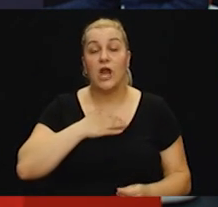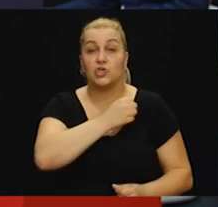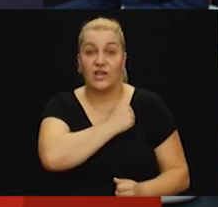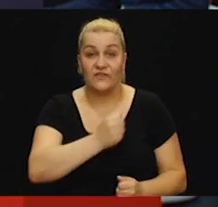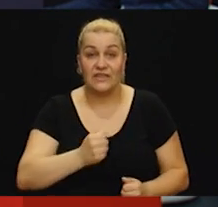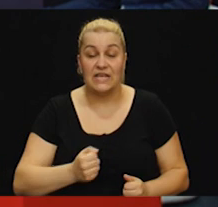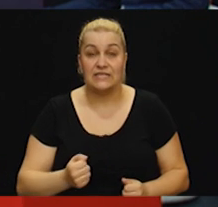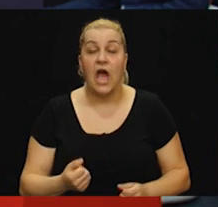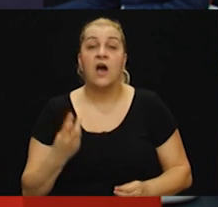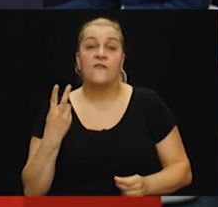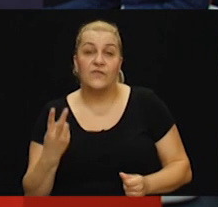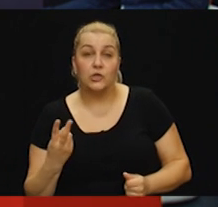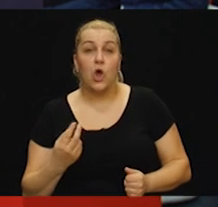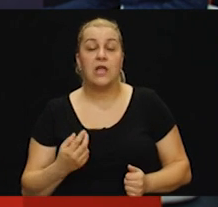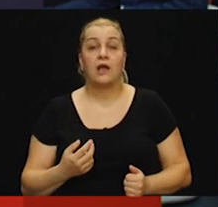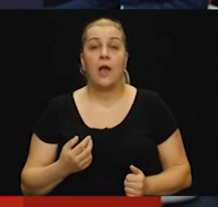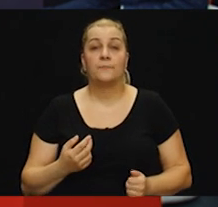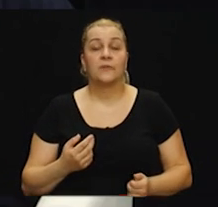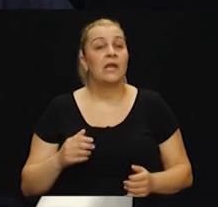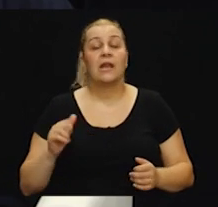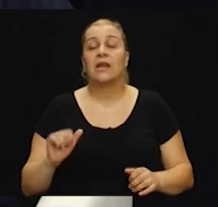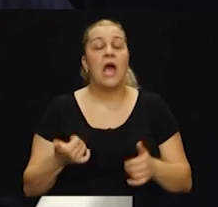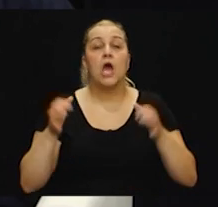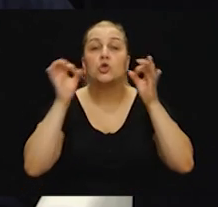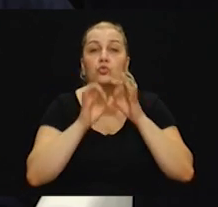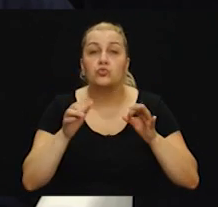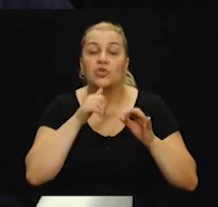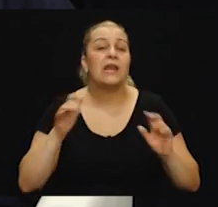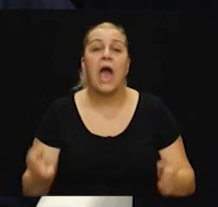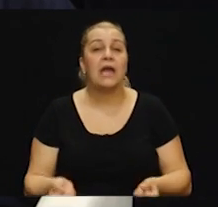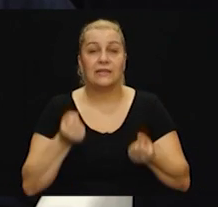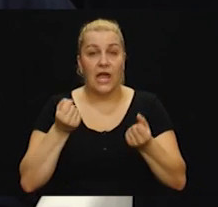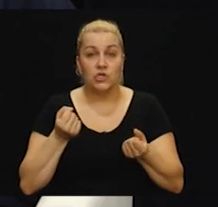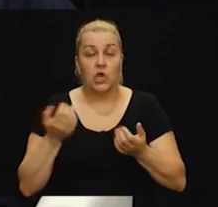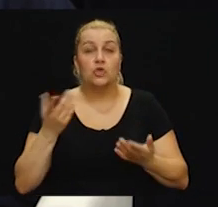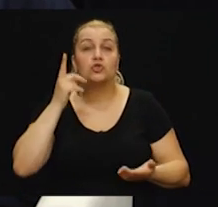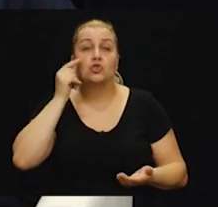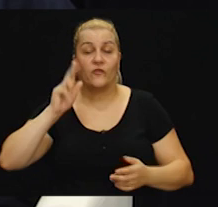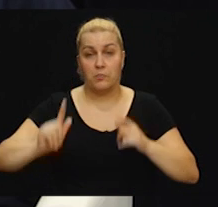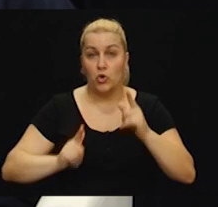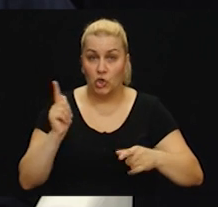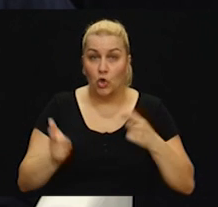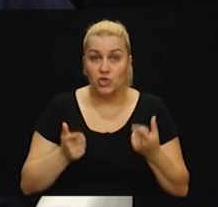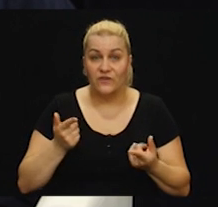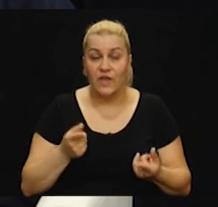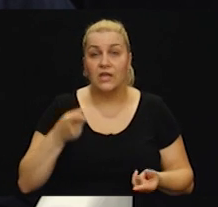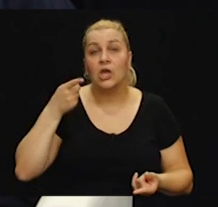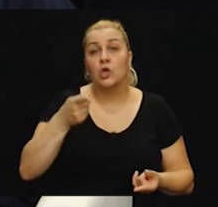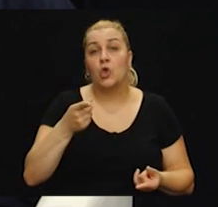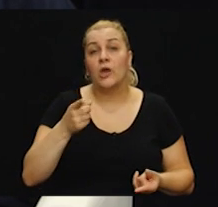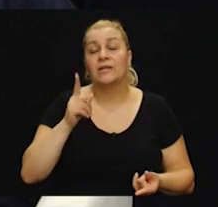viteza, pa onda vrdoljaka. Nešto najtužnije, najteže što može čovjek doživjeti, to je